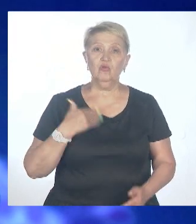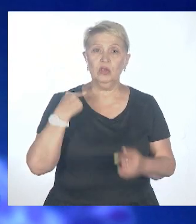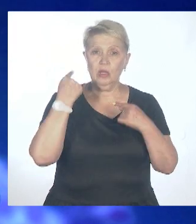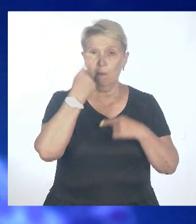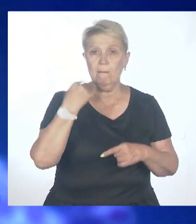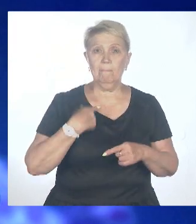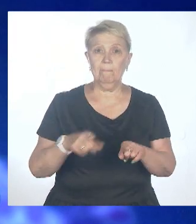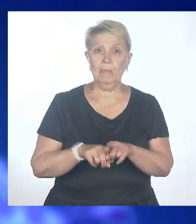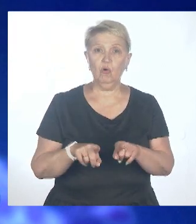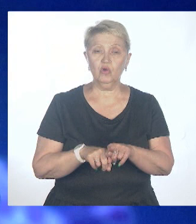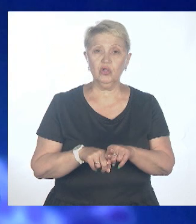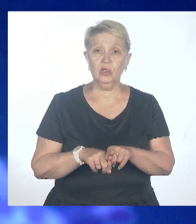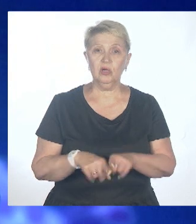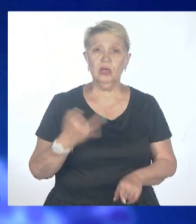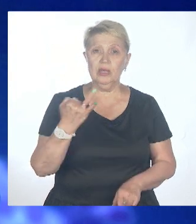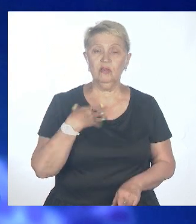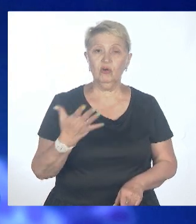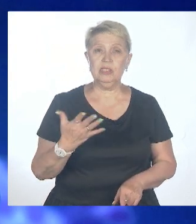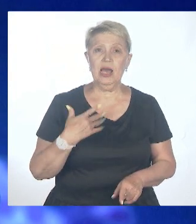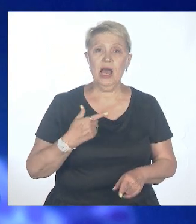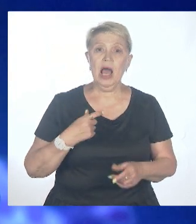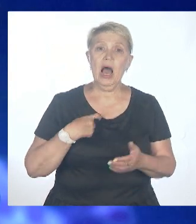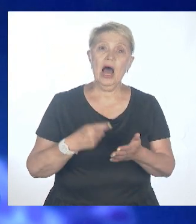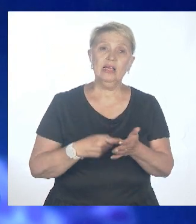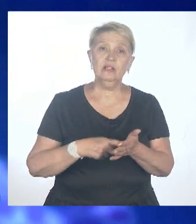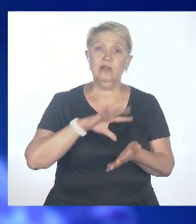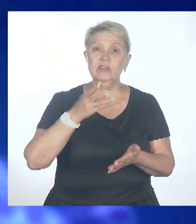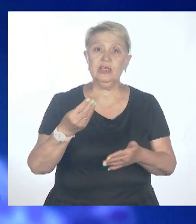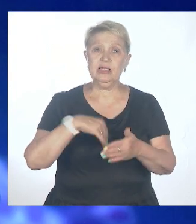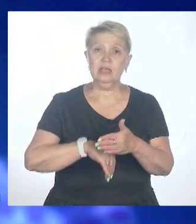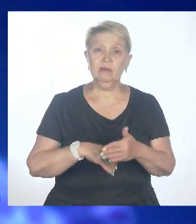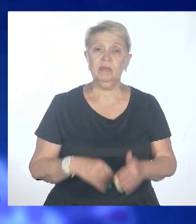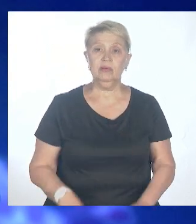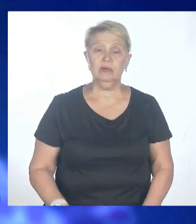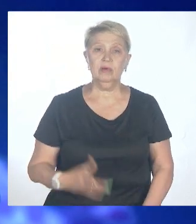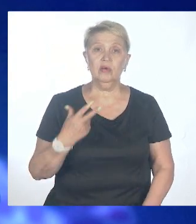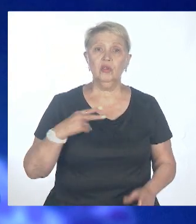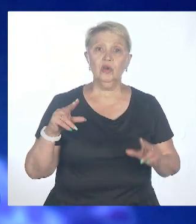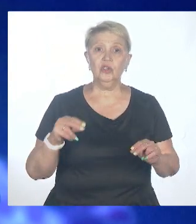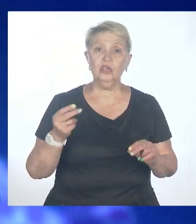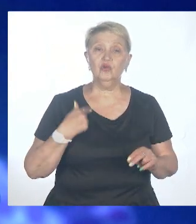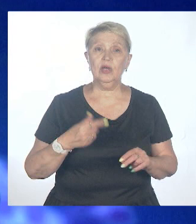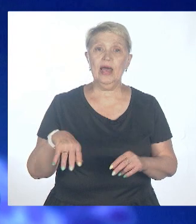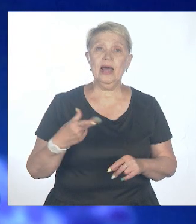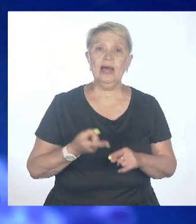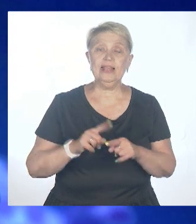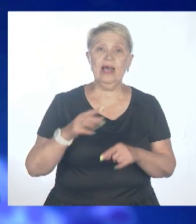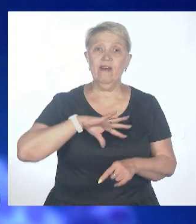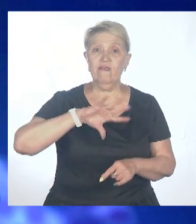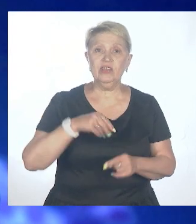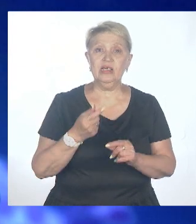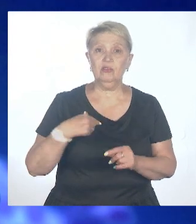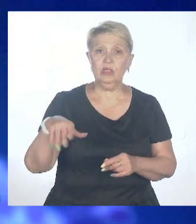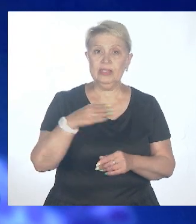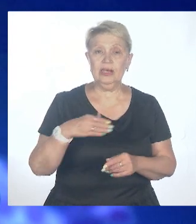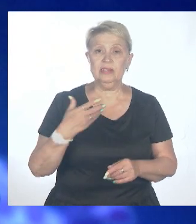поступающим и аналитическим данным, и прогнозам, и всему остальному. Но, к счастью для нас, получается так, что пока